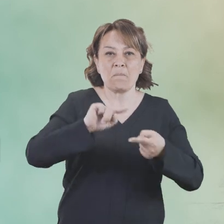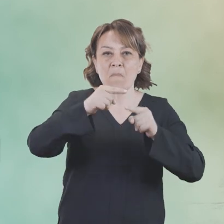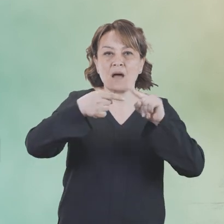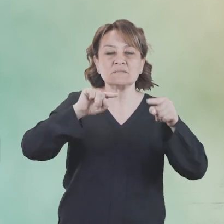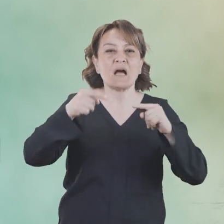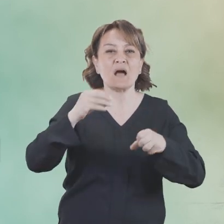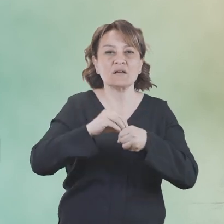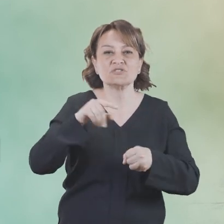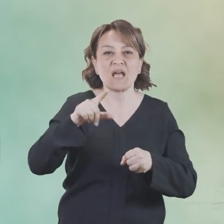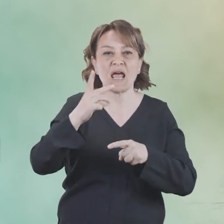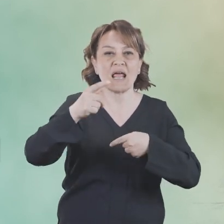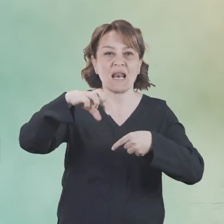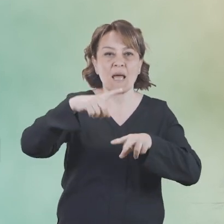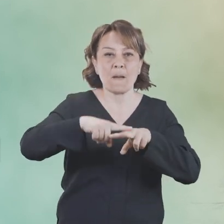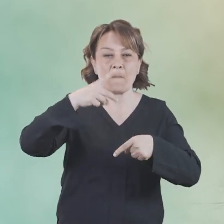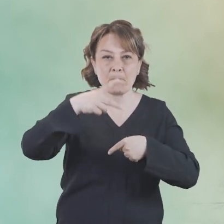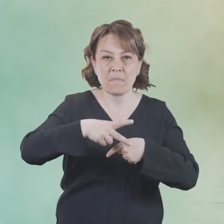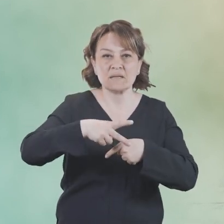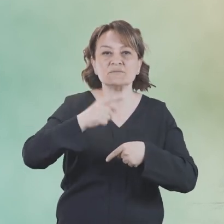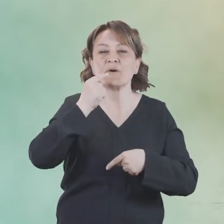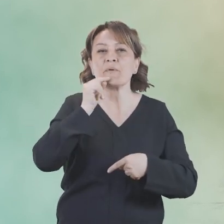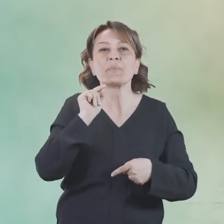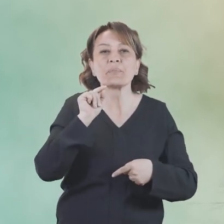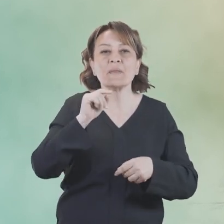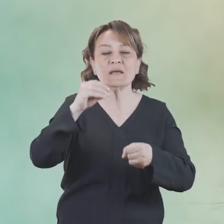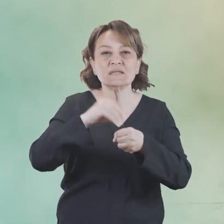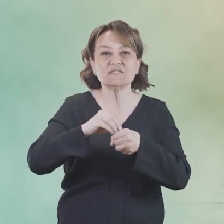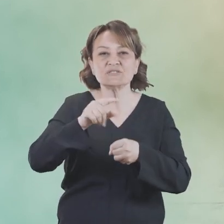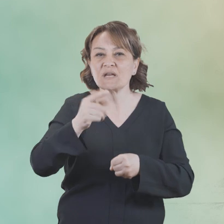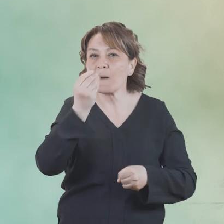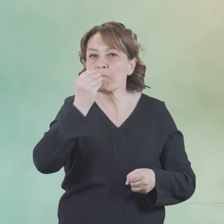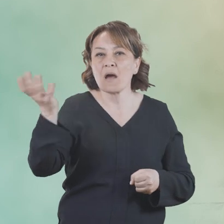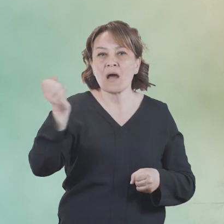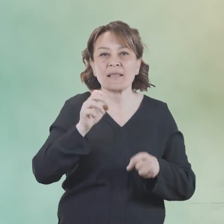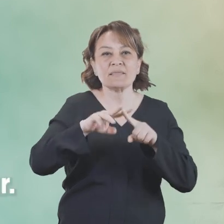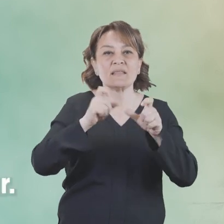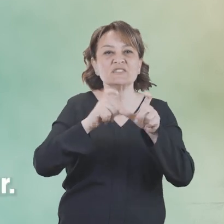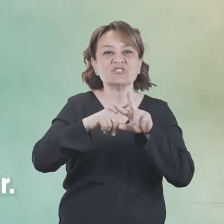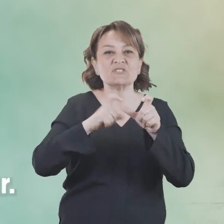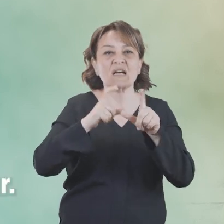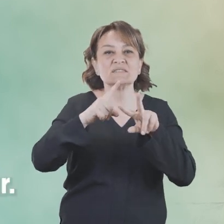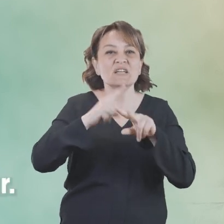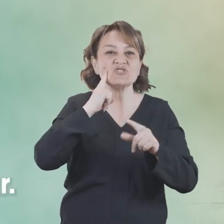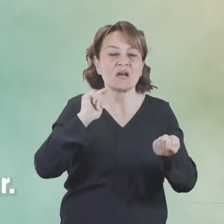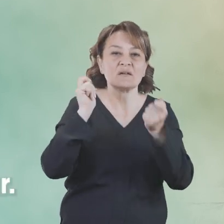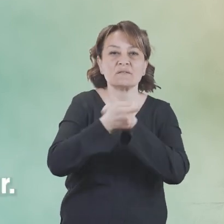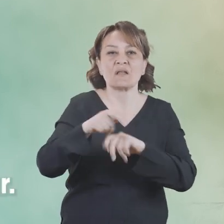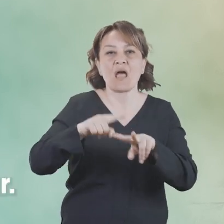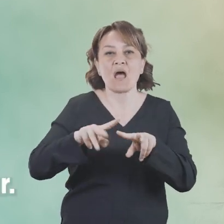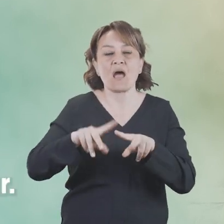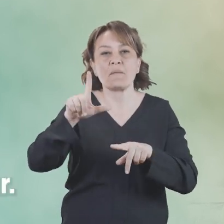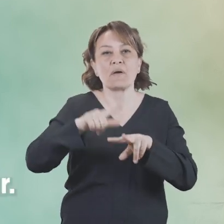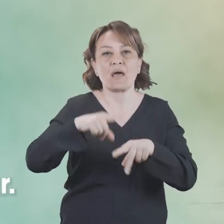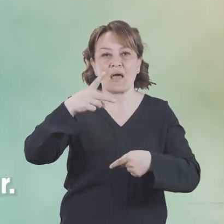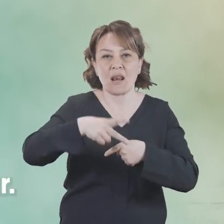yağların sindirilmesini sağlayan enzim lipaz, tükürük bezlerinden salgılanan ve besinlerle alınan nişastayı glikoza çeviren